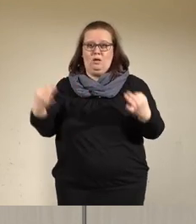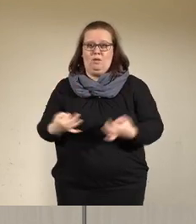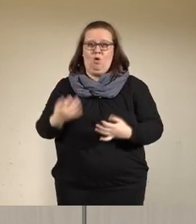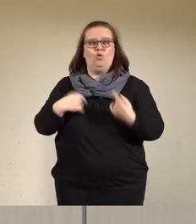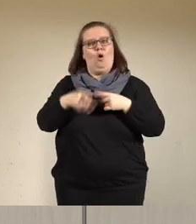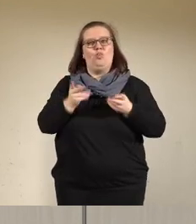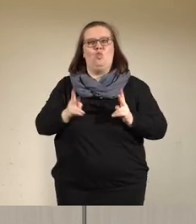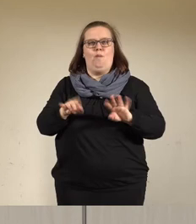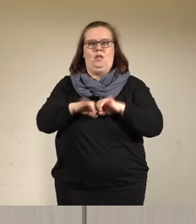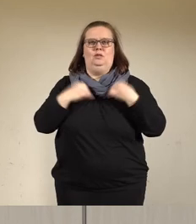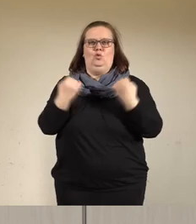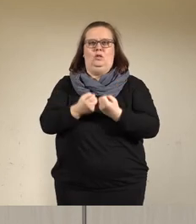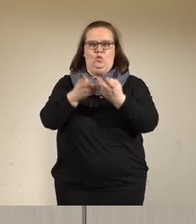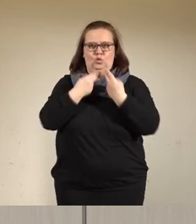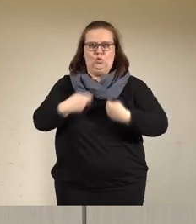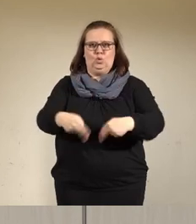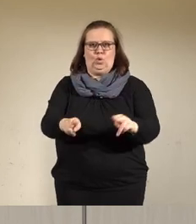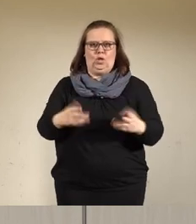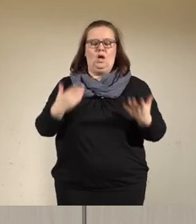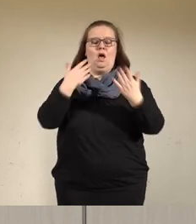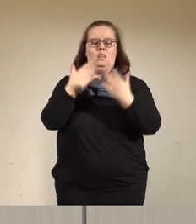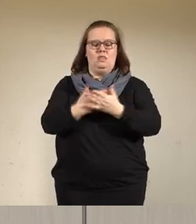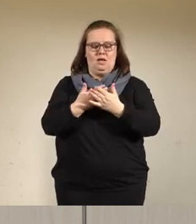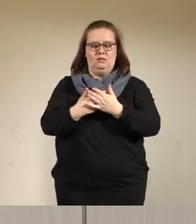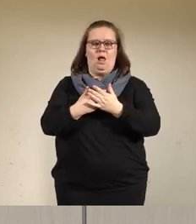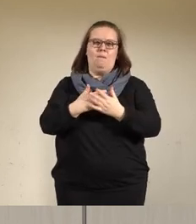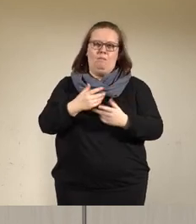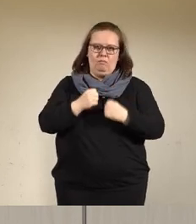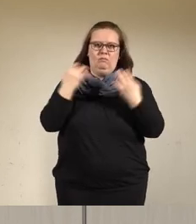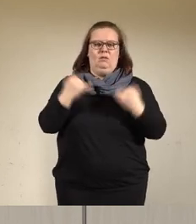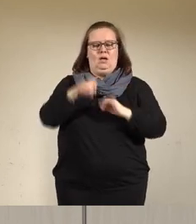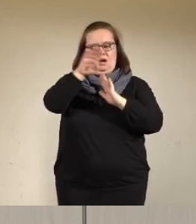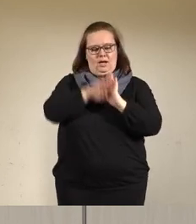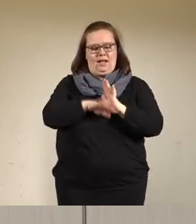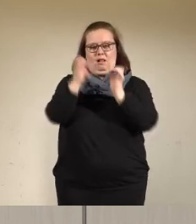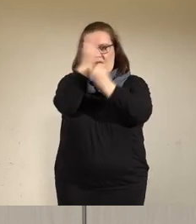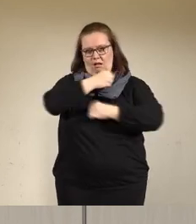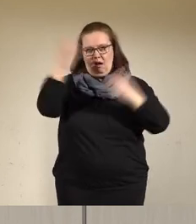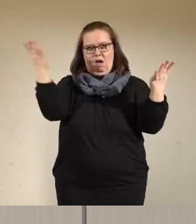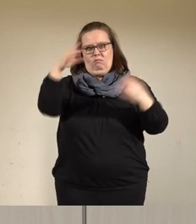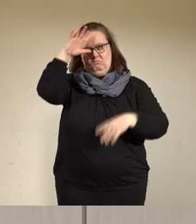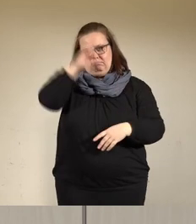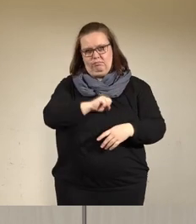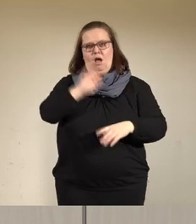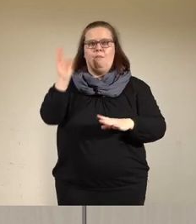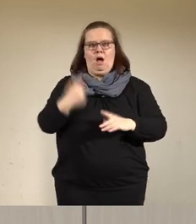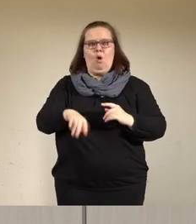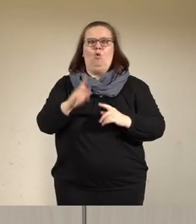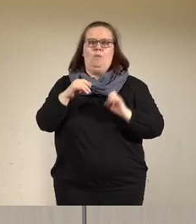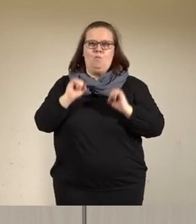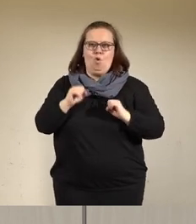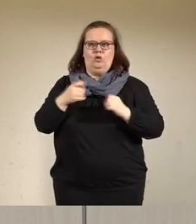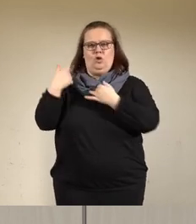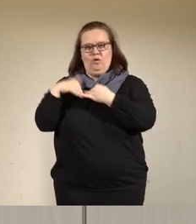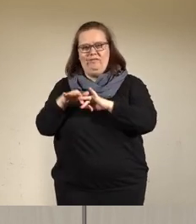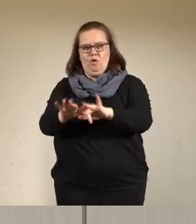einem Normalzustand zurückkehren. Deshalb sollten unsere Regeln klar und verständlich sein, gleichzeitig aber mit höchstmöglicher